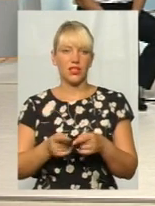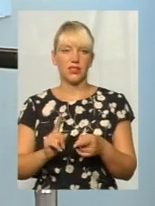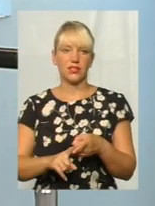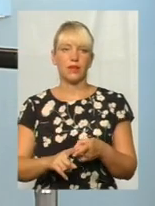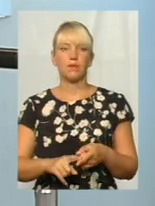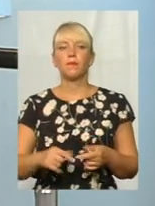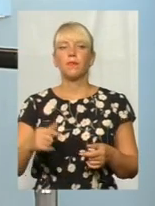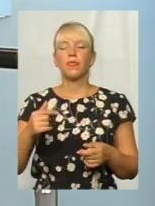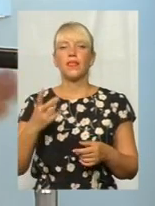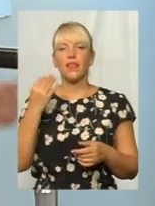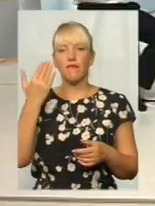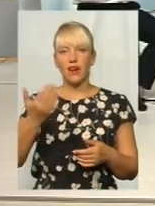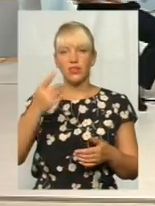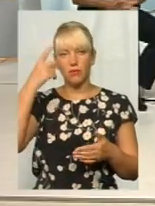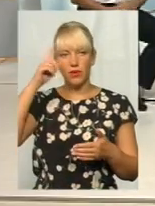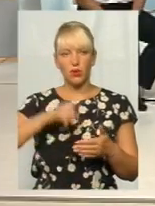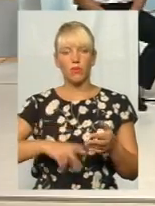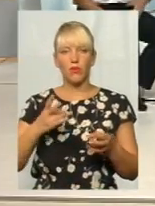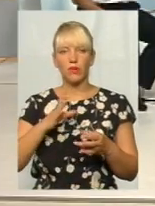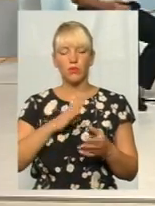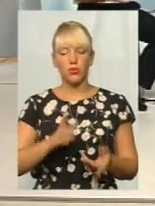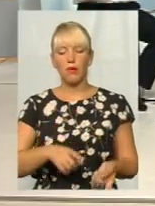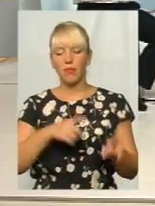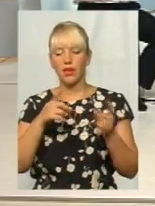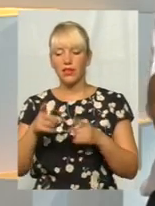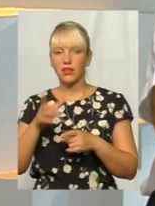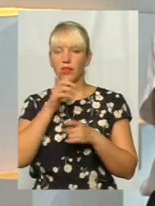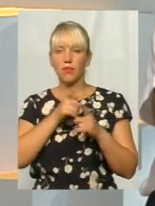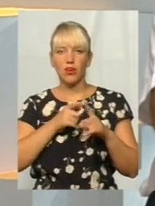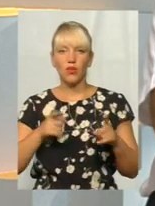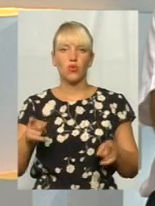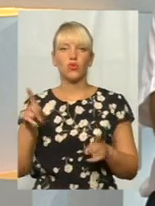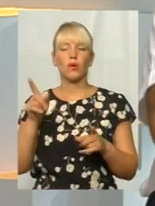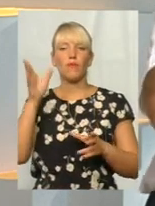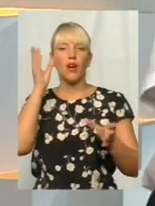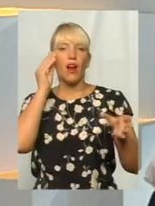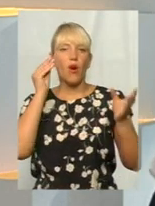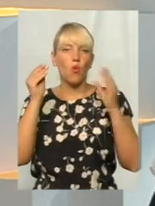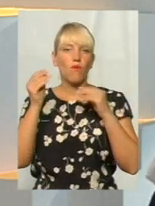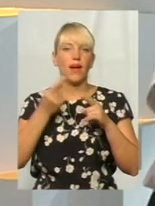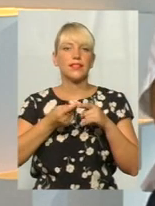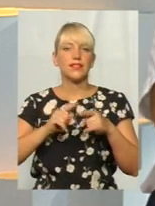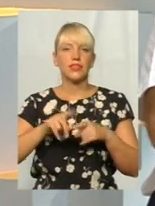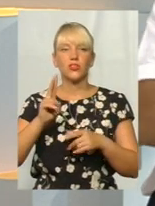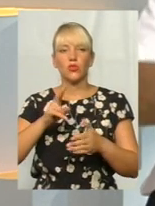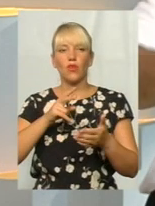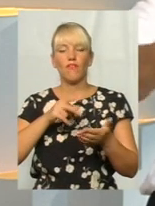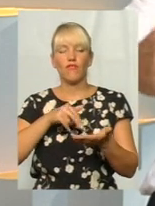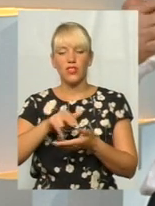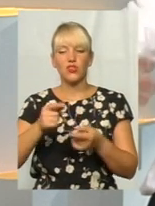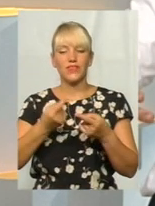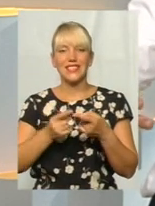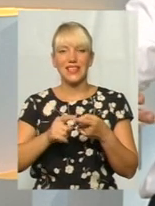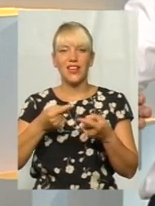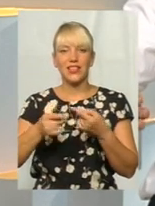місцевого самоврядування. Тобто, ваше переконання, має бути перехідний період. Щоб врахувати тих, хто, скажімо, вийшов у цю різницю, хто буде